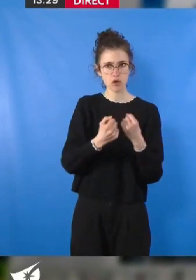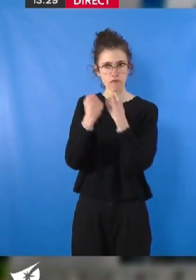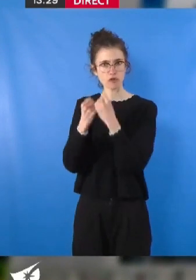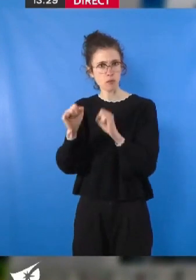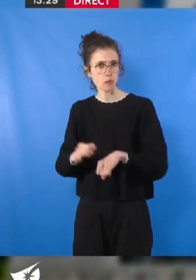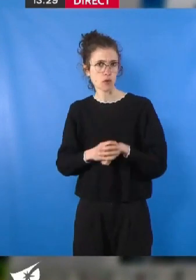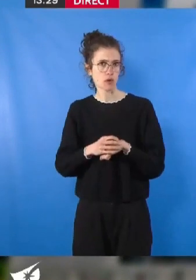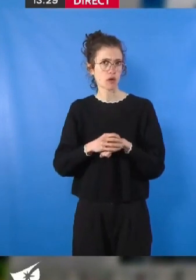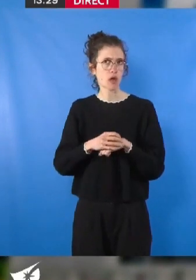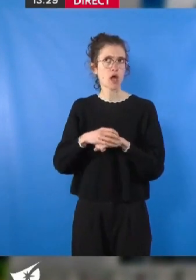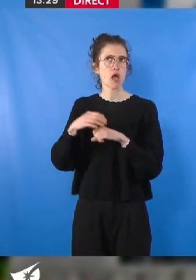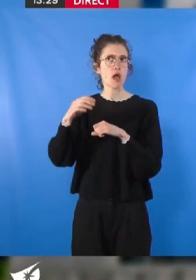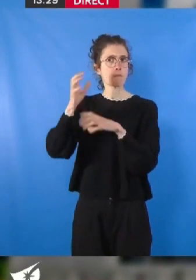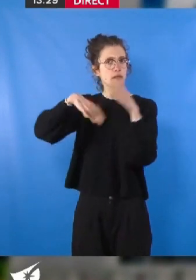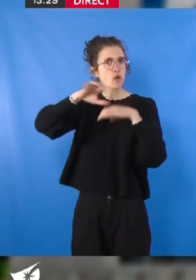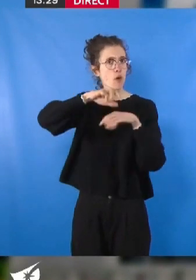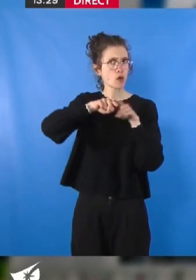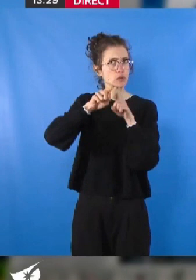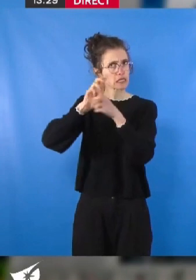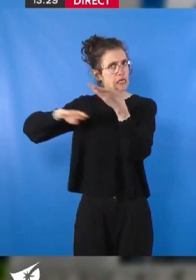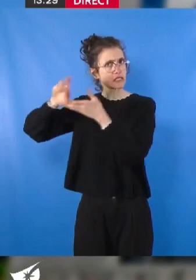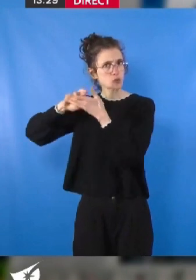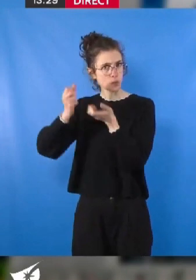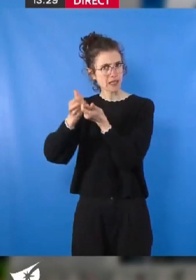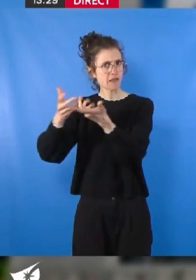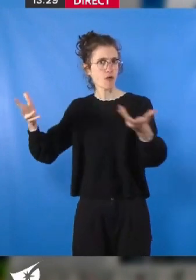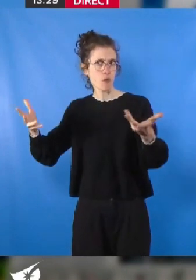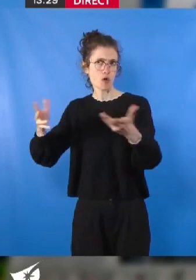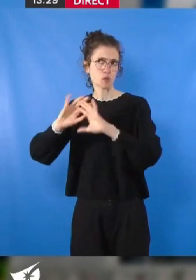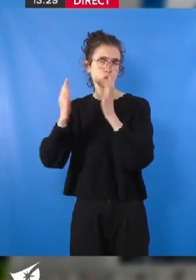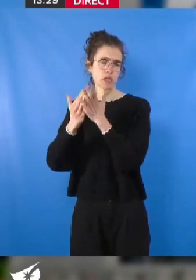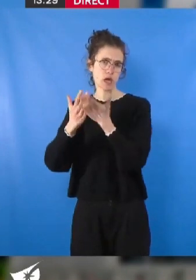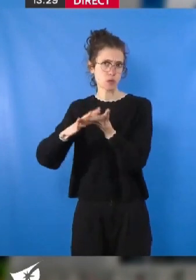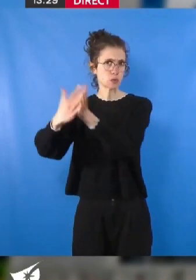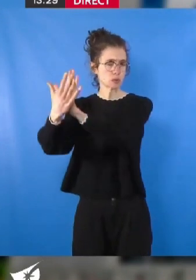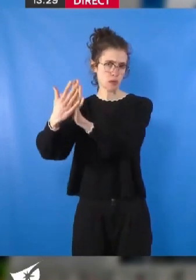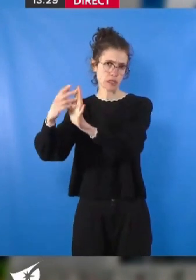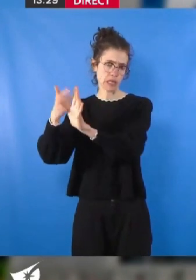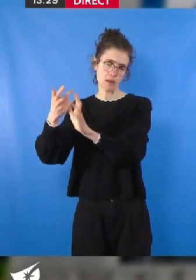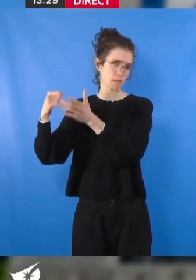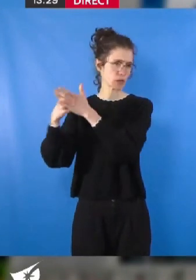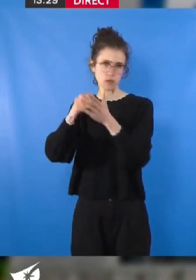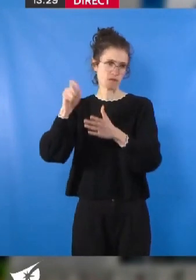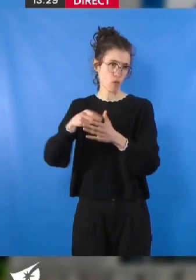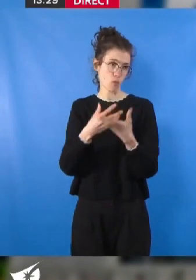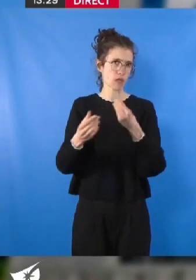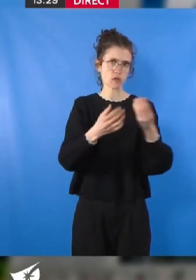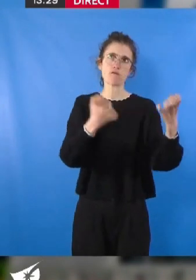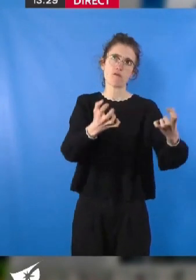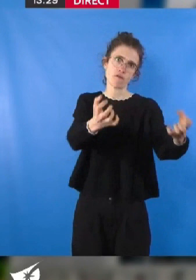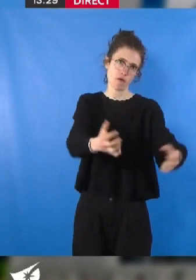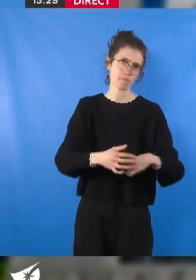et de la région doit être une priorité et est très attendue par la population. Pour cela, il faut des moyens,